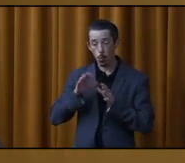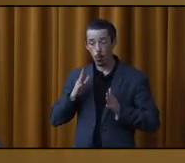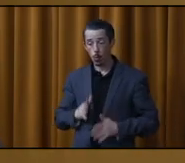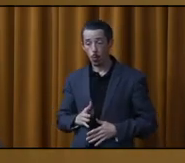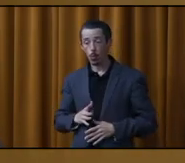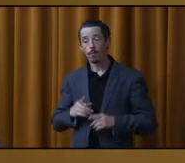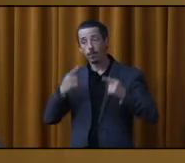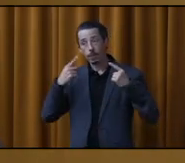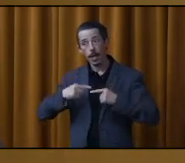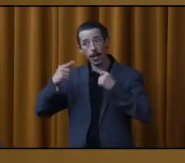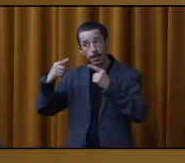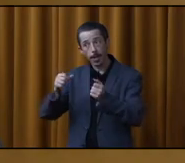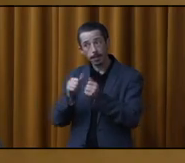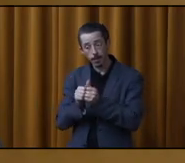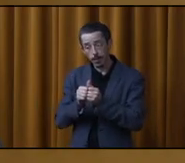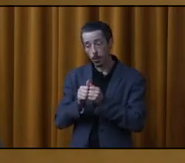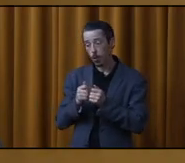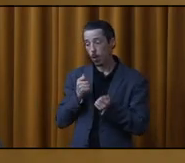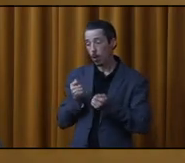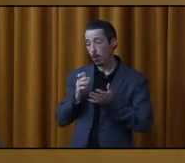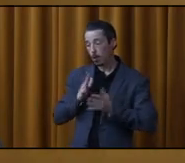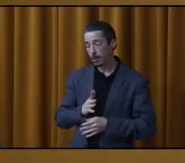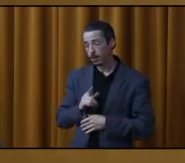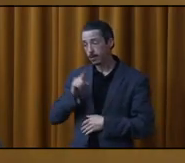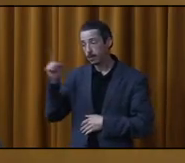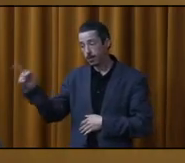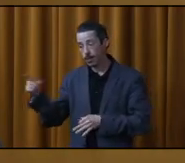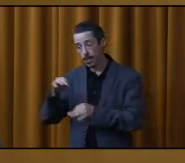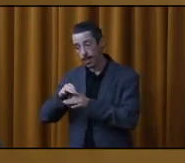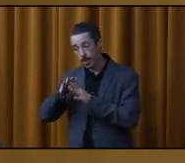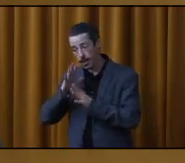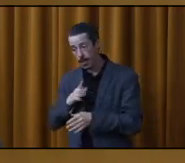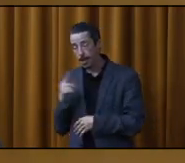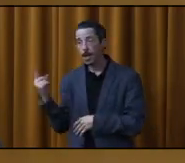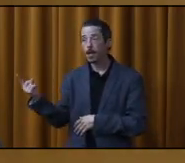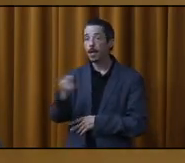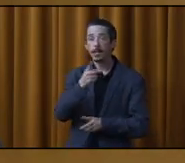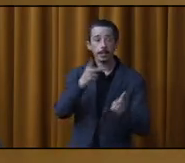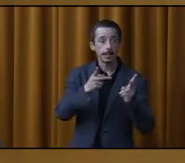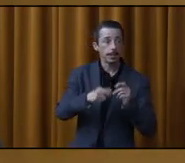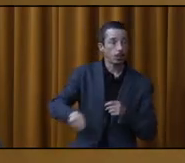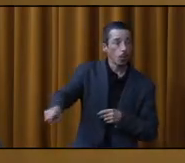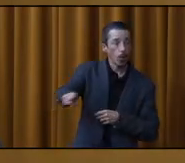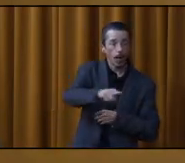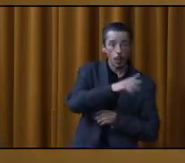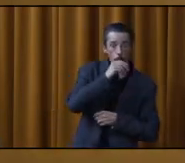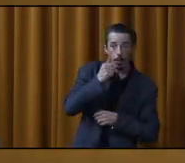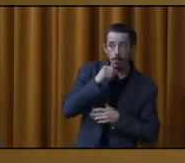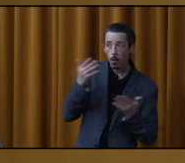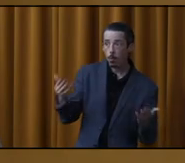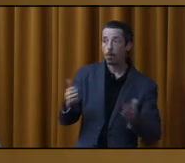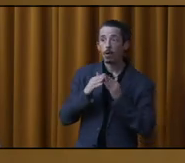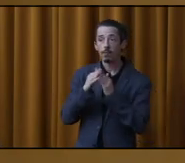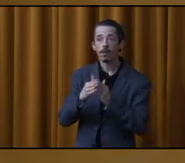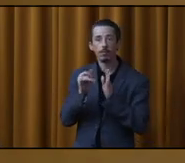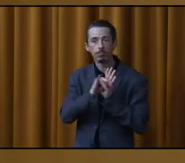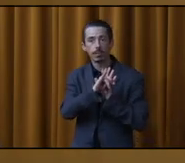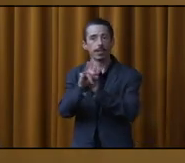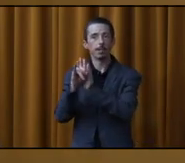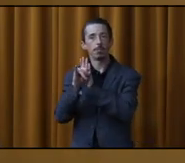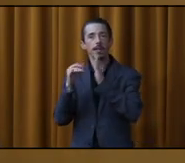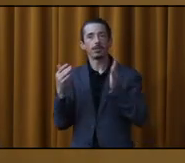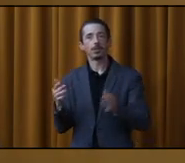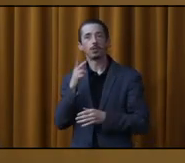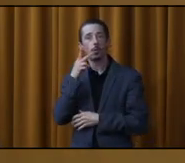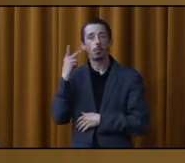vraiment une entente qui vient se faire entre l'administration, entre les élus, entre les citoyens et les citoyennes pour avoir une ville à notre image. Dans